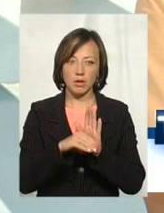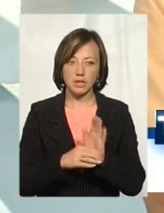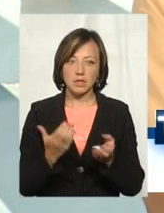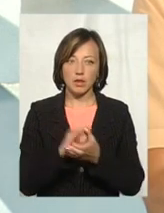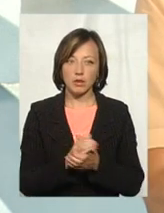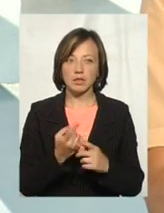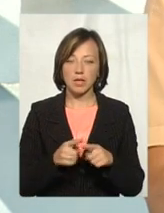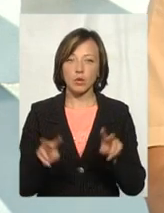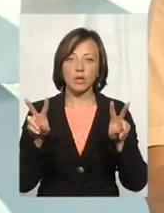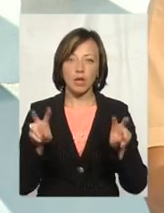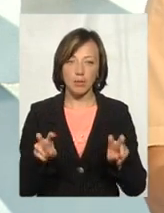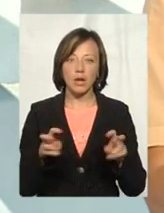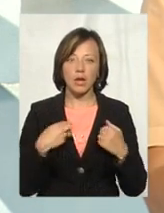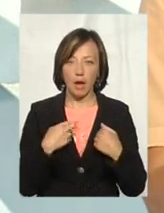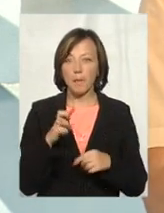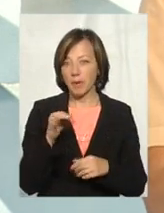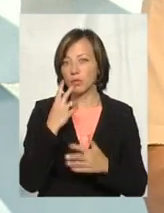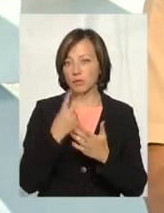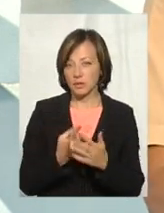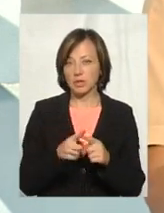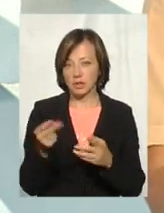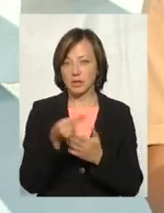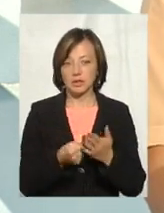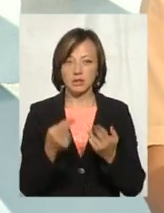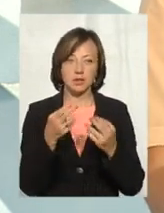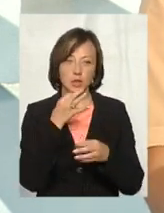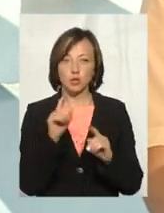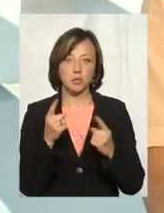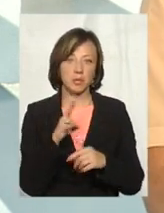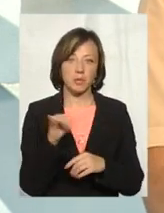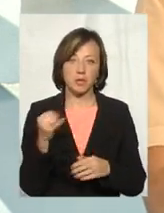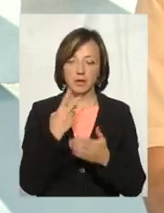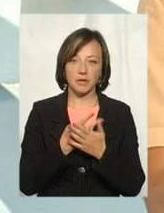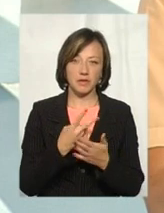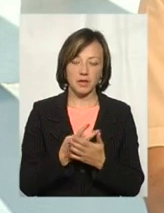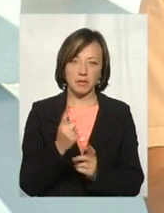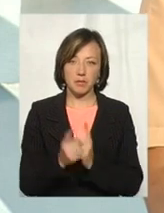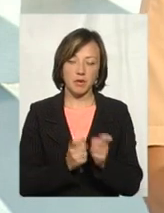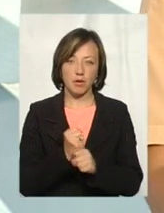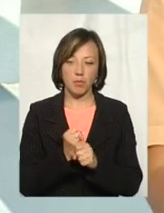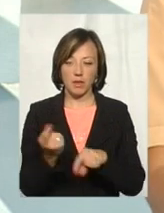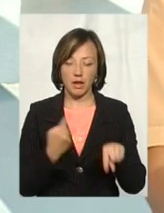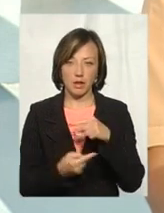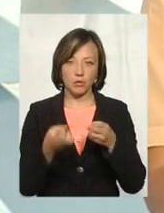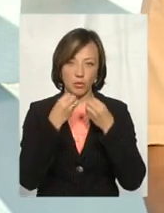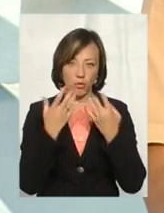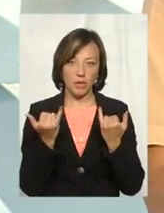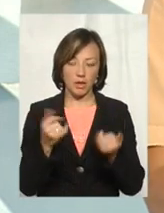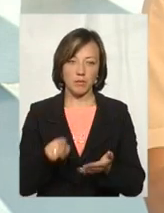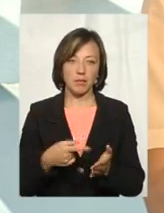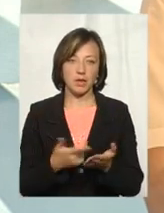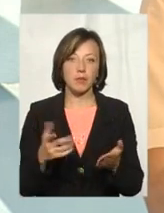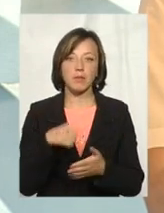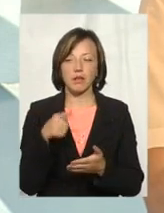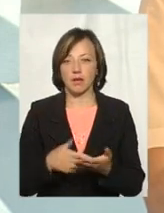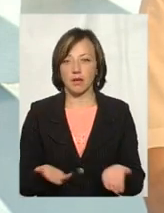знайомиться з цією темою, я би подивився на ці картинки і сказав, чому б ні? Дивіться, світіпереробна лінія, і все таке, це ж добре для міста, які